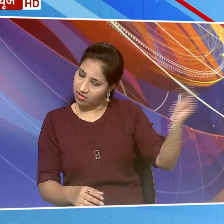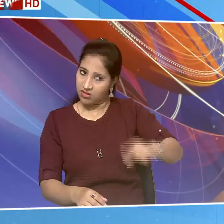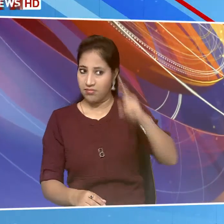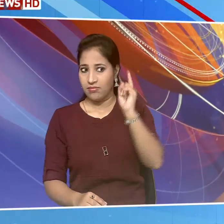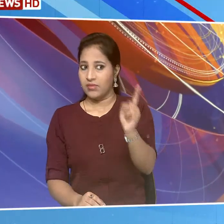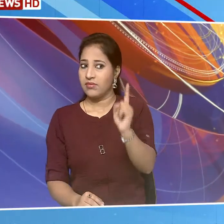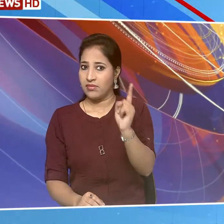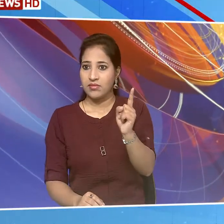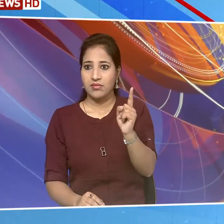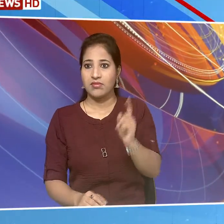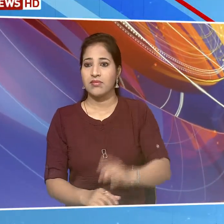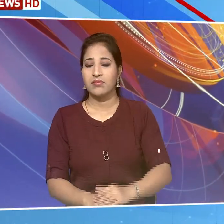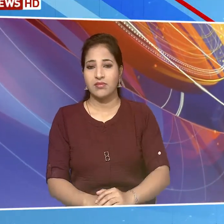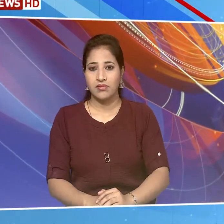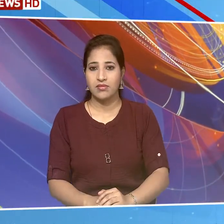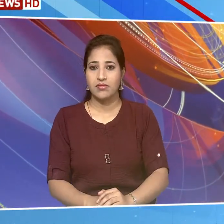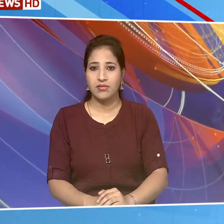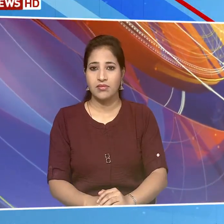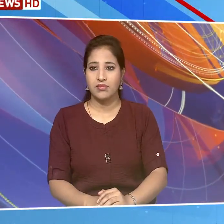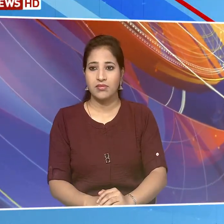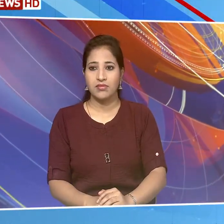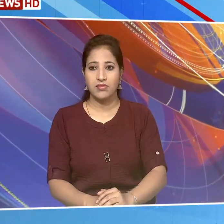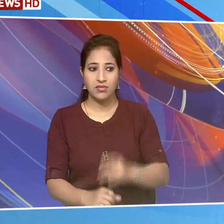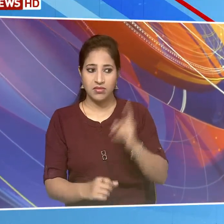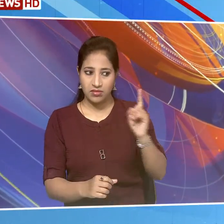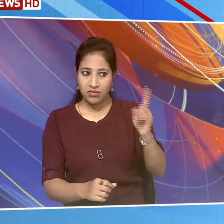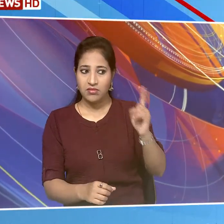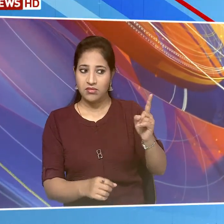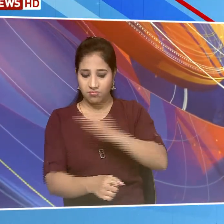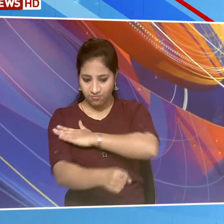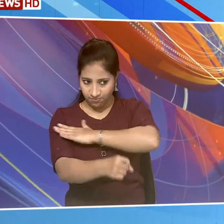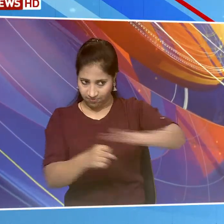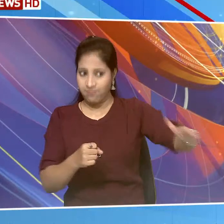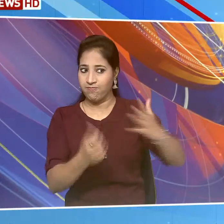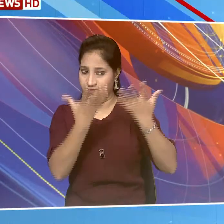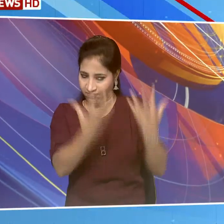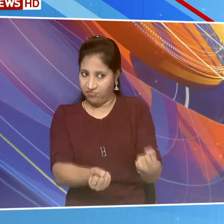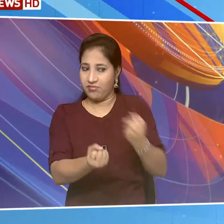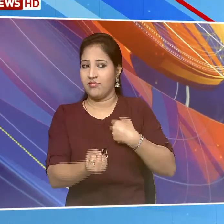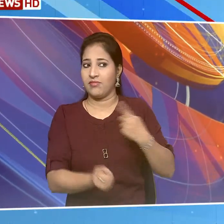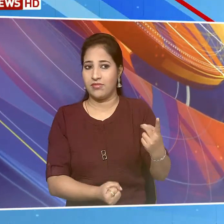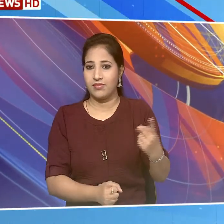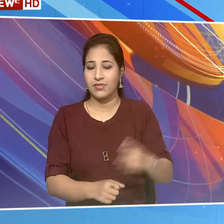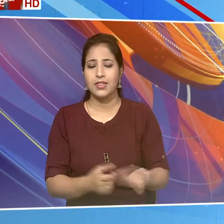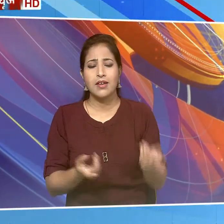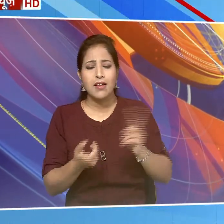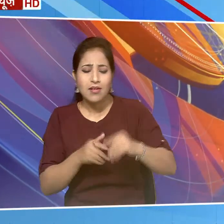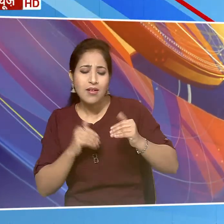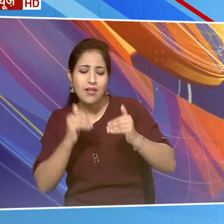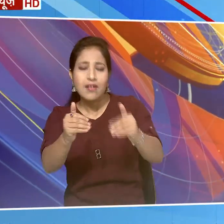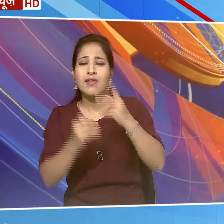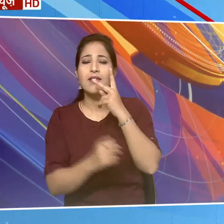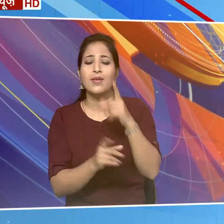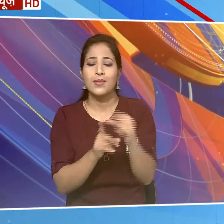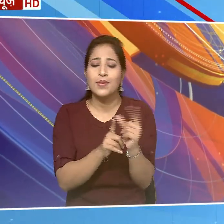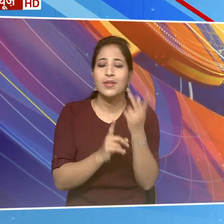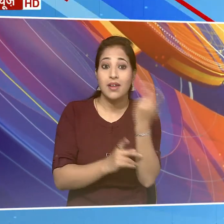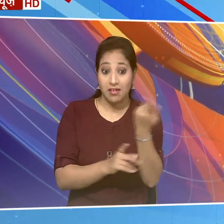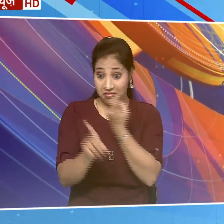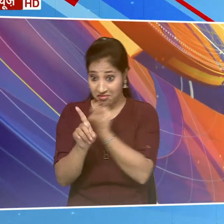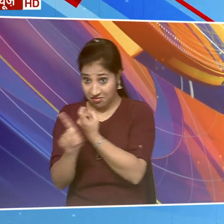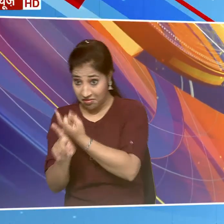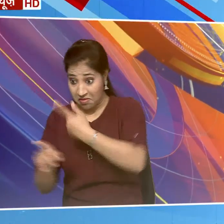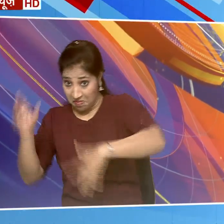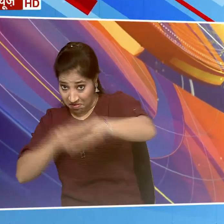उभी तुझे तेरी मृत्तियों ने बुलाया तो अब आगे क्या होगा क्या कंस